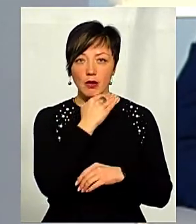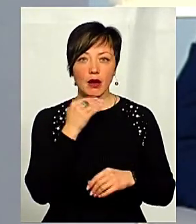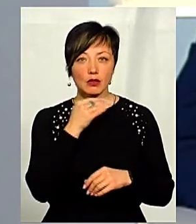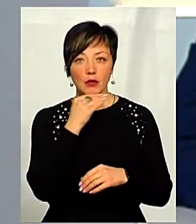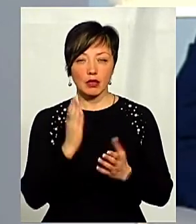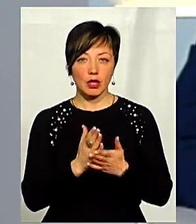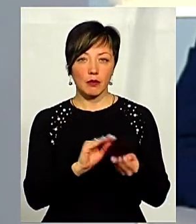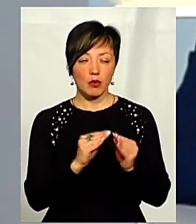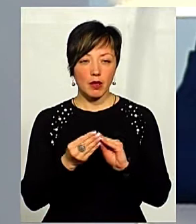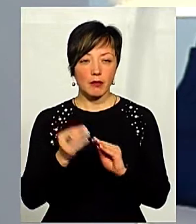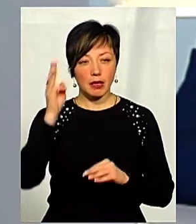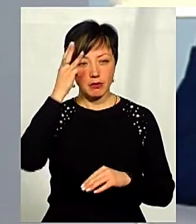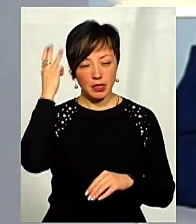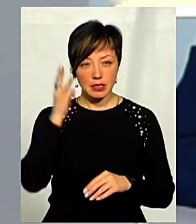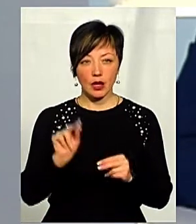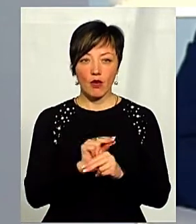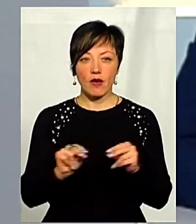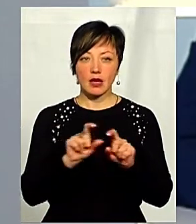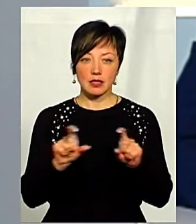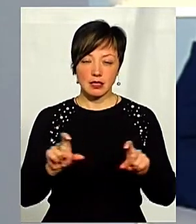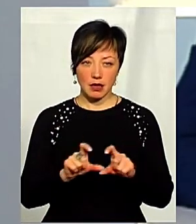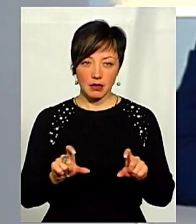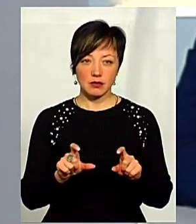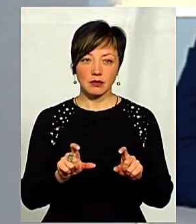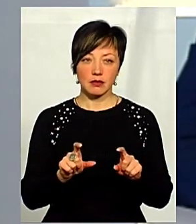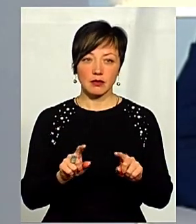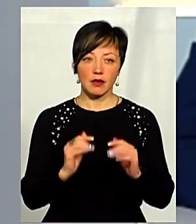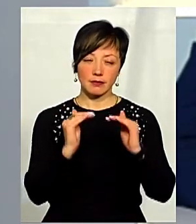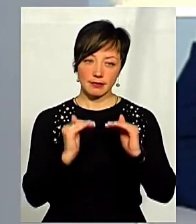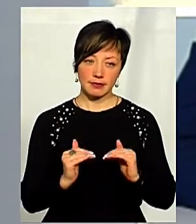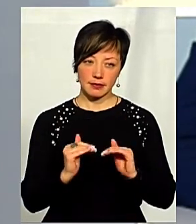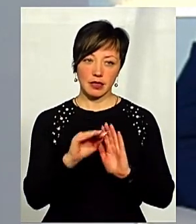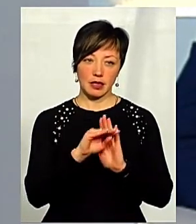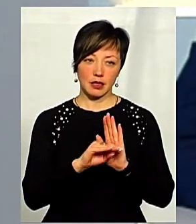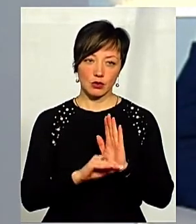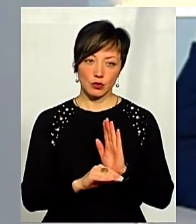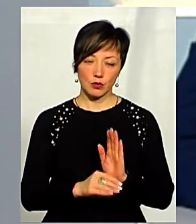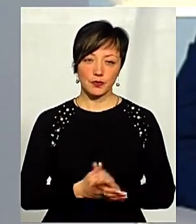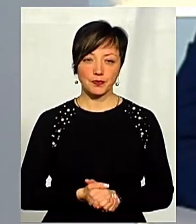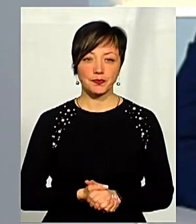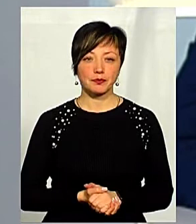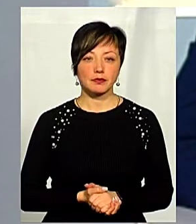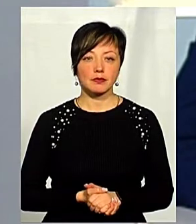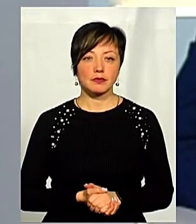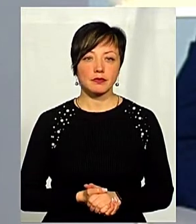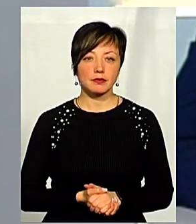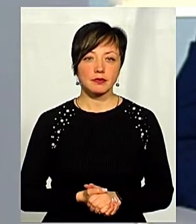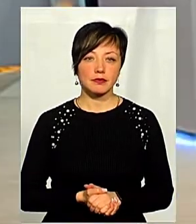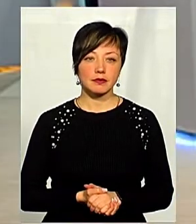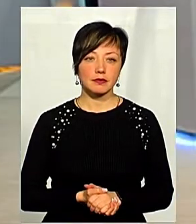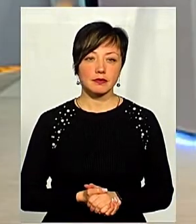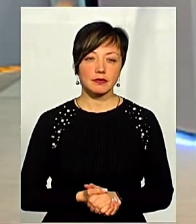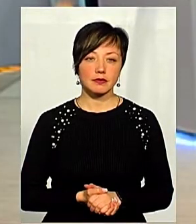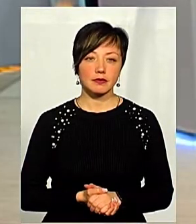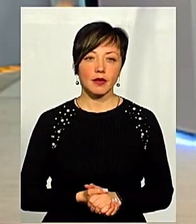багато-багато є проблем, і Хмельницькі лікувальні заклади знаходилися внизу цього рейтингу, цього списку. Прошу,